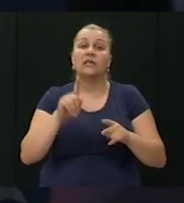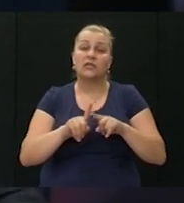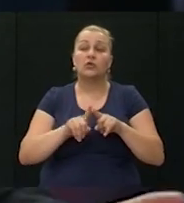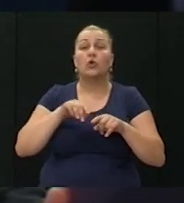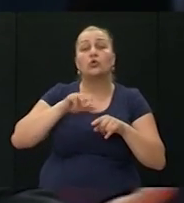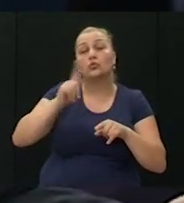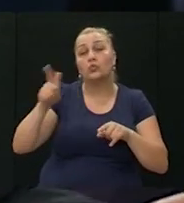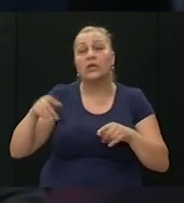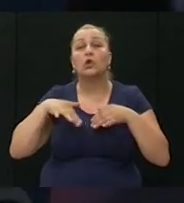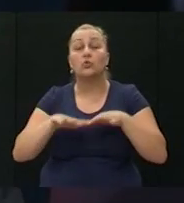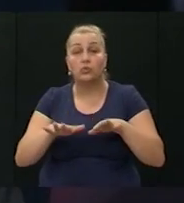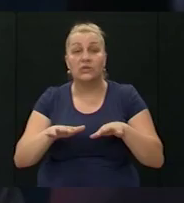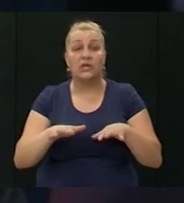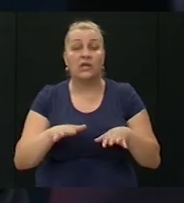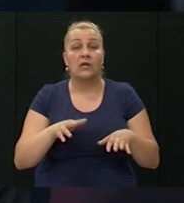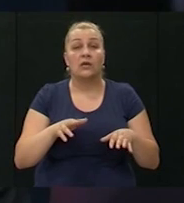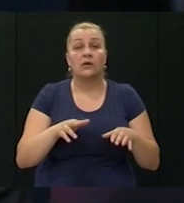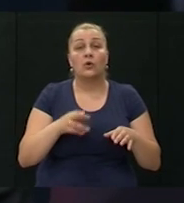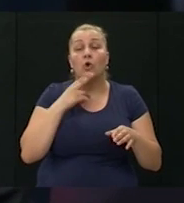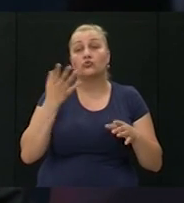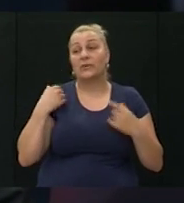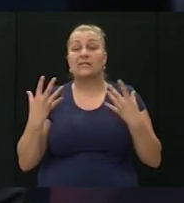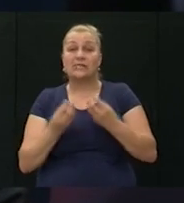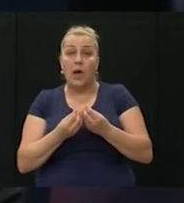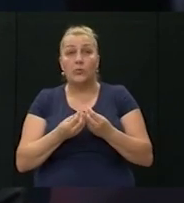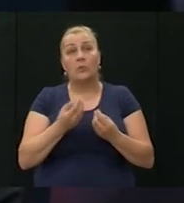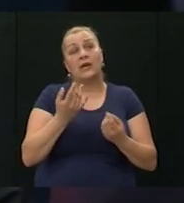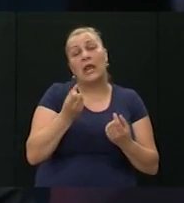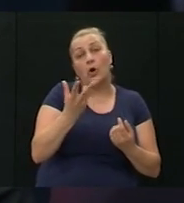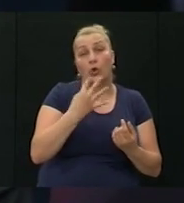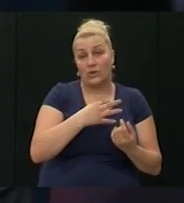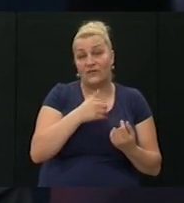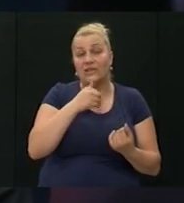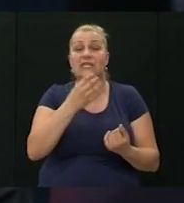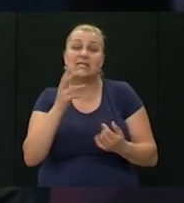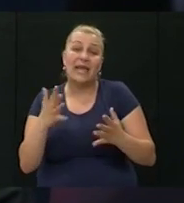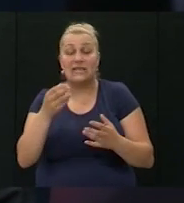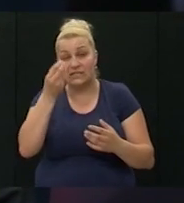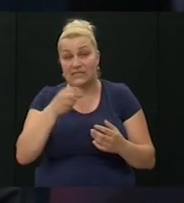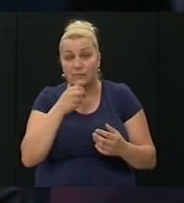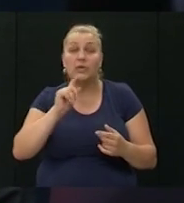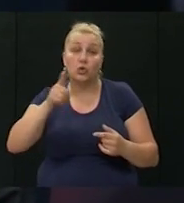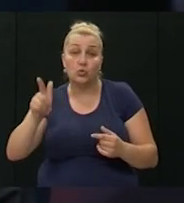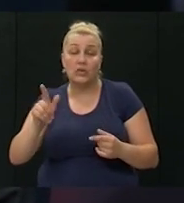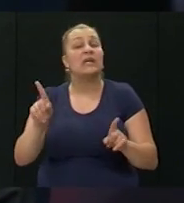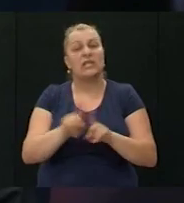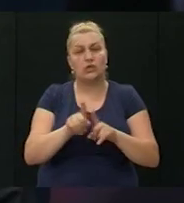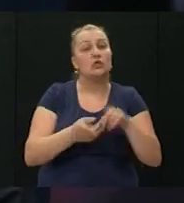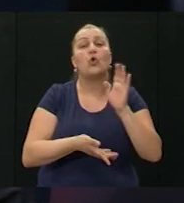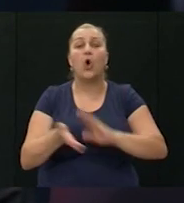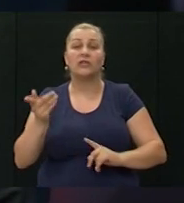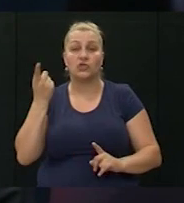tog vremena su Hrvati, dakle, normalno i nešto Srba, također i drugih nacionalisti su se skinuli